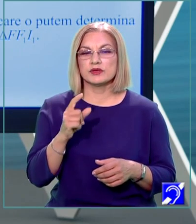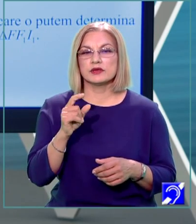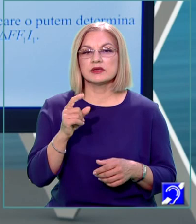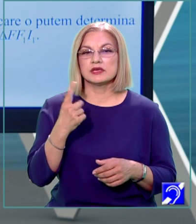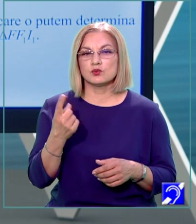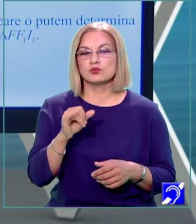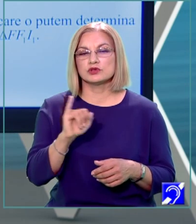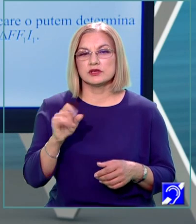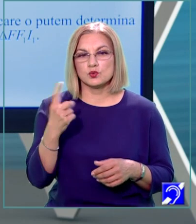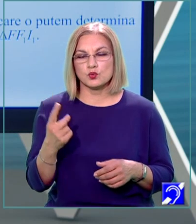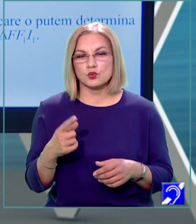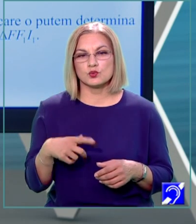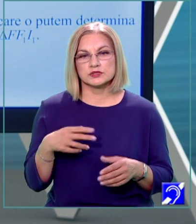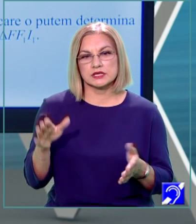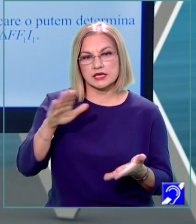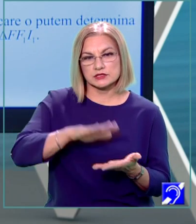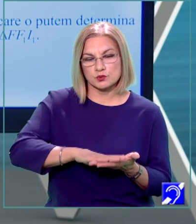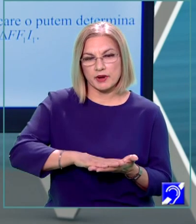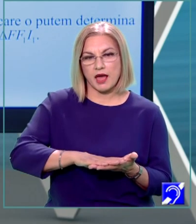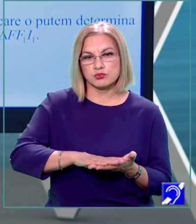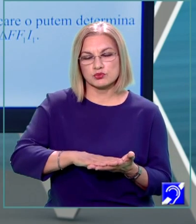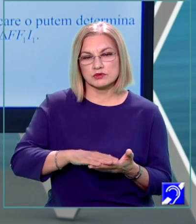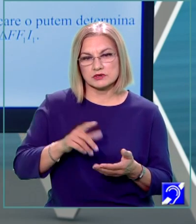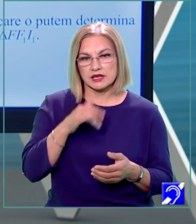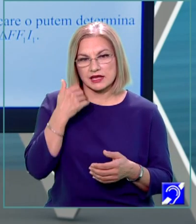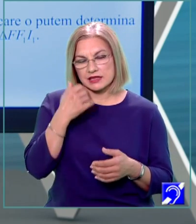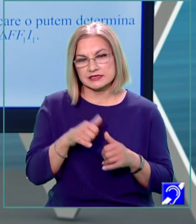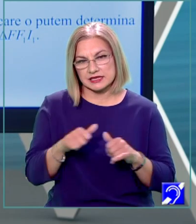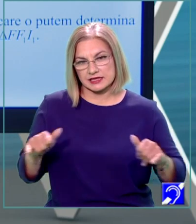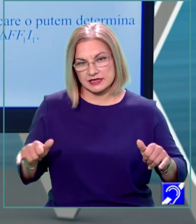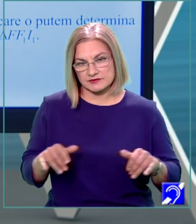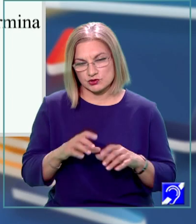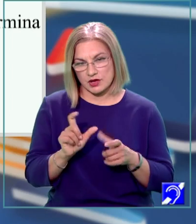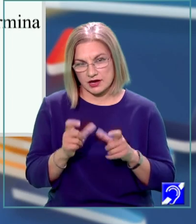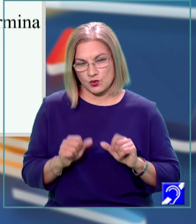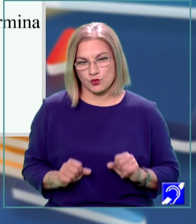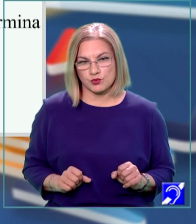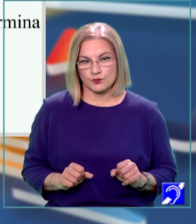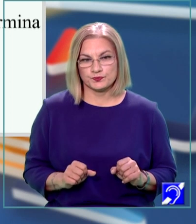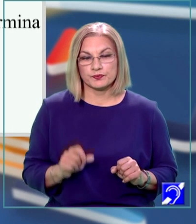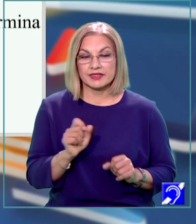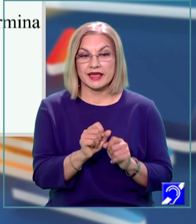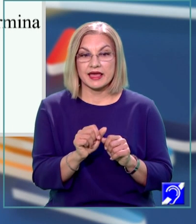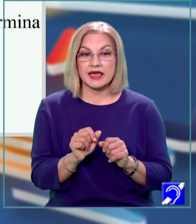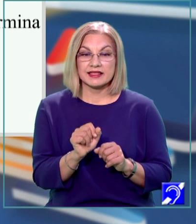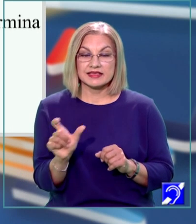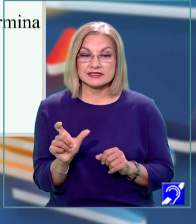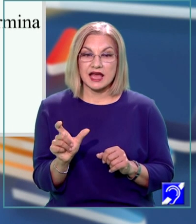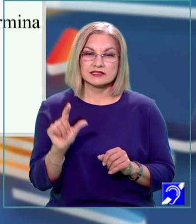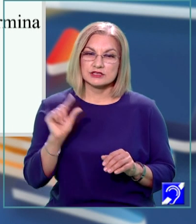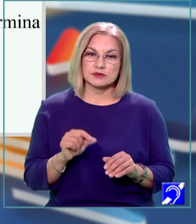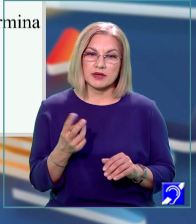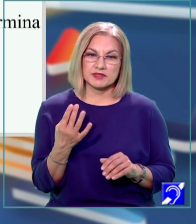momentul înfășurării cubului. Distanța minimă astfel între două puncte este